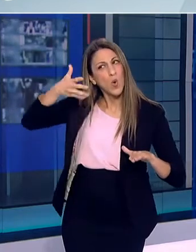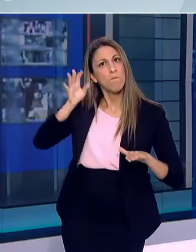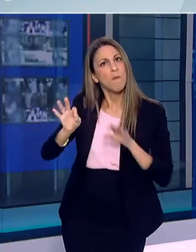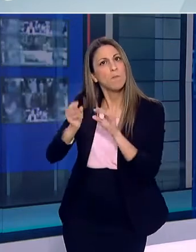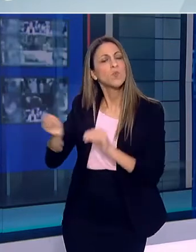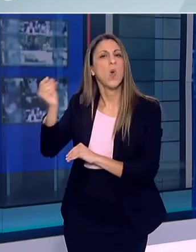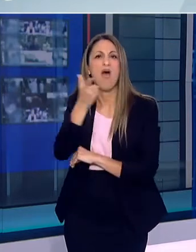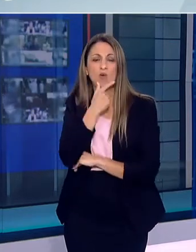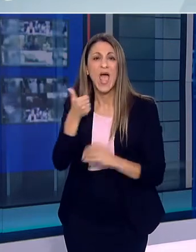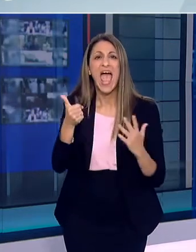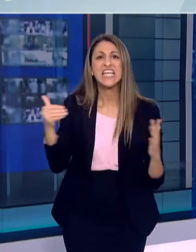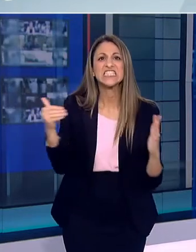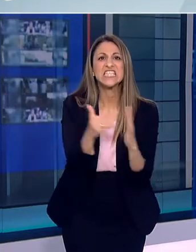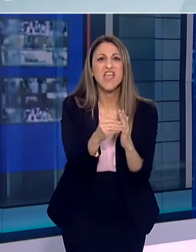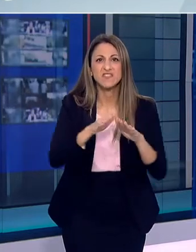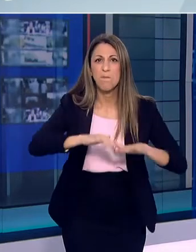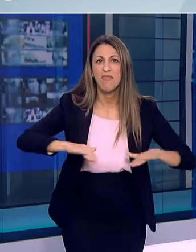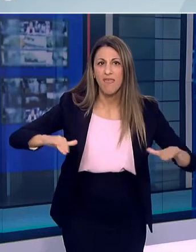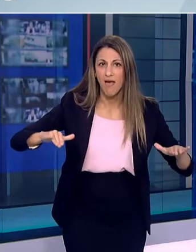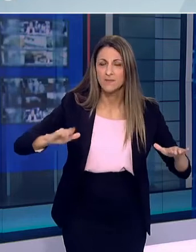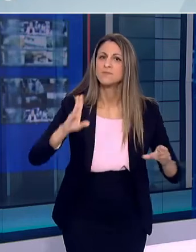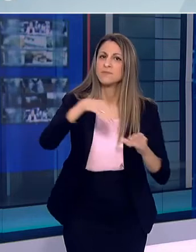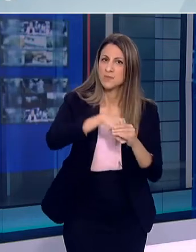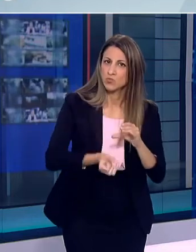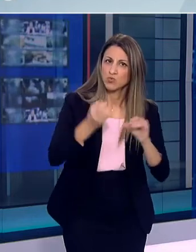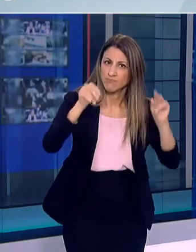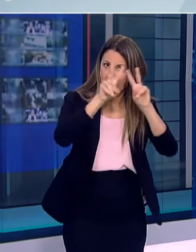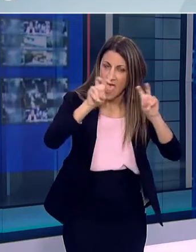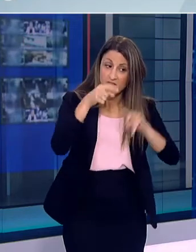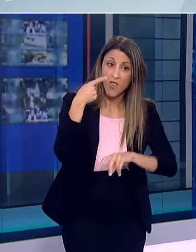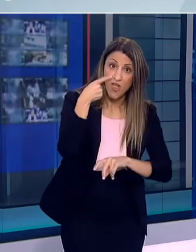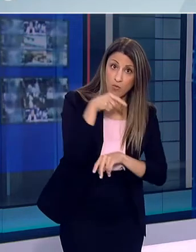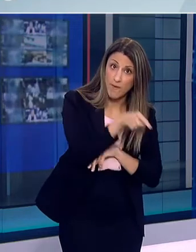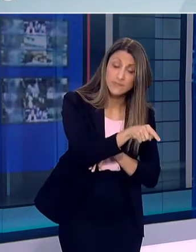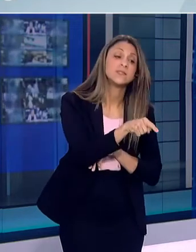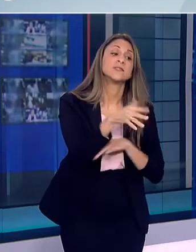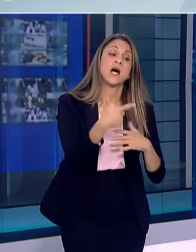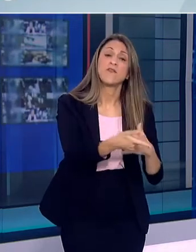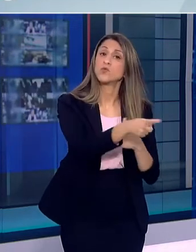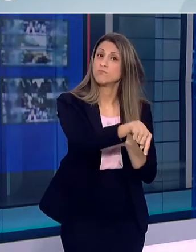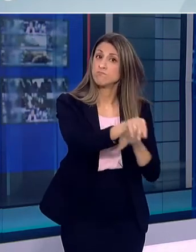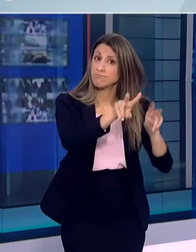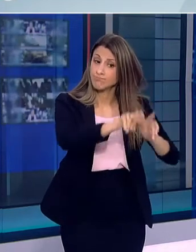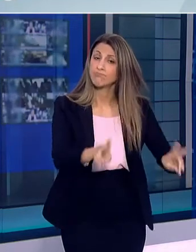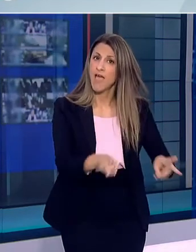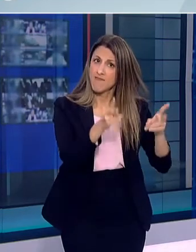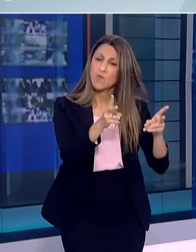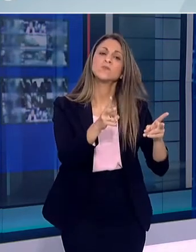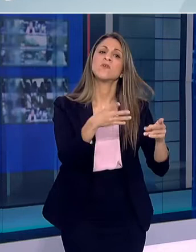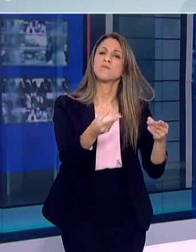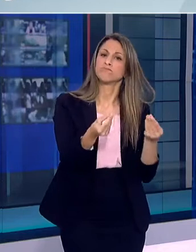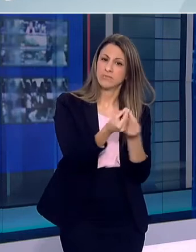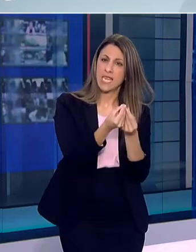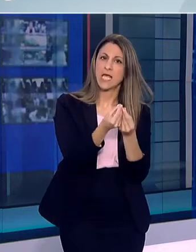Μεγάλη μελέτη 6.000 παιδιών θα προσπαθήσει να απαντήσει το ερώτημα αν αυτή η ανακάλυψη που προέρχεται από τα παιδιά μπορεί να βοηθήσει στην πρόληψη της